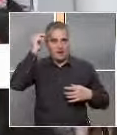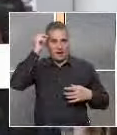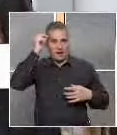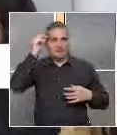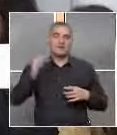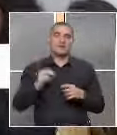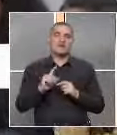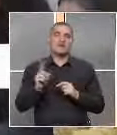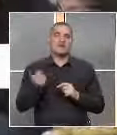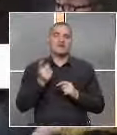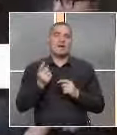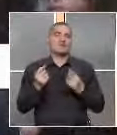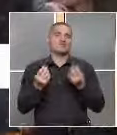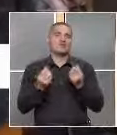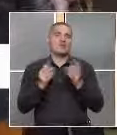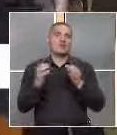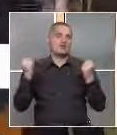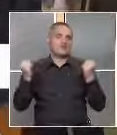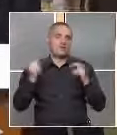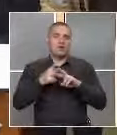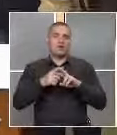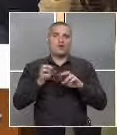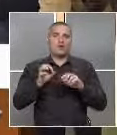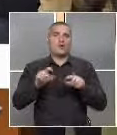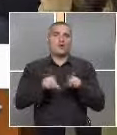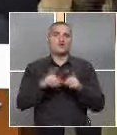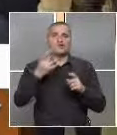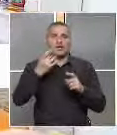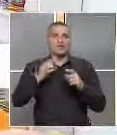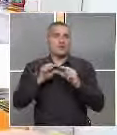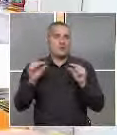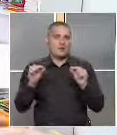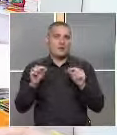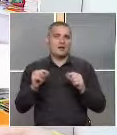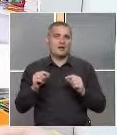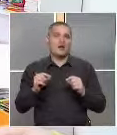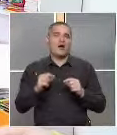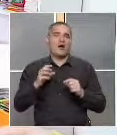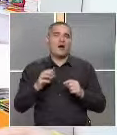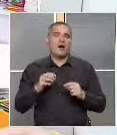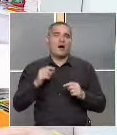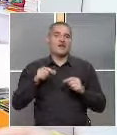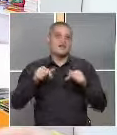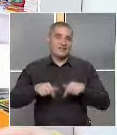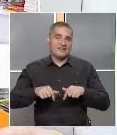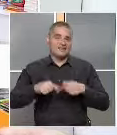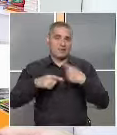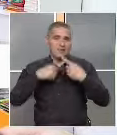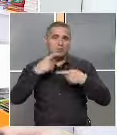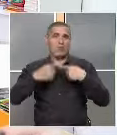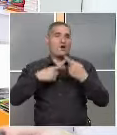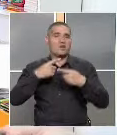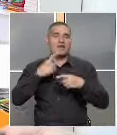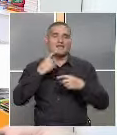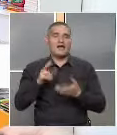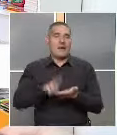така нещата от живота, но и с думите, облагородяват се. Днес поговорихме